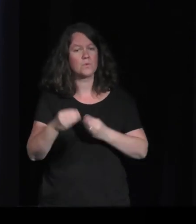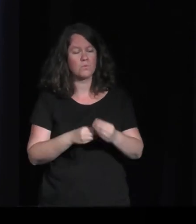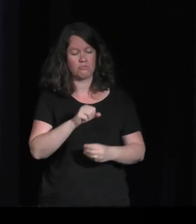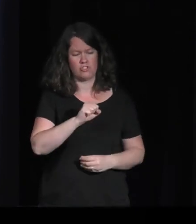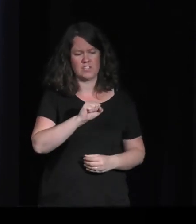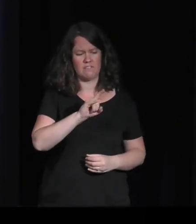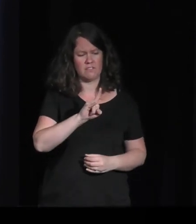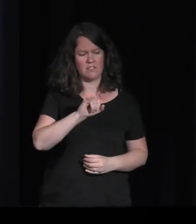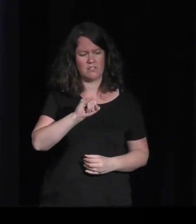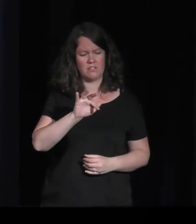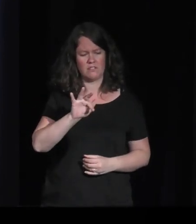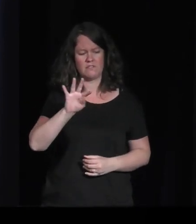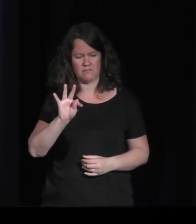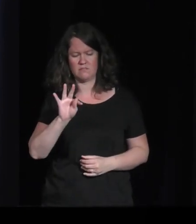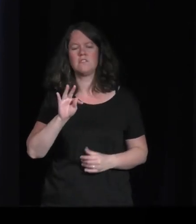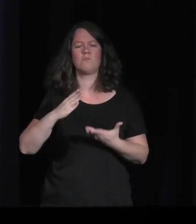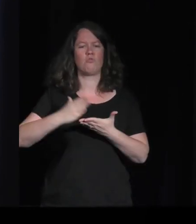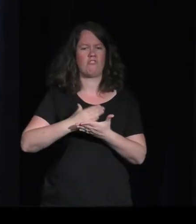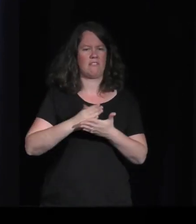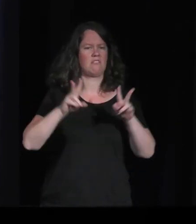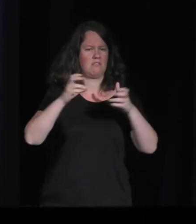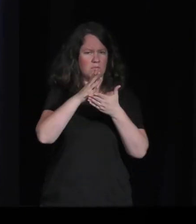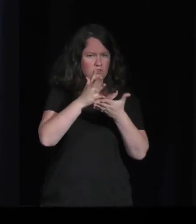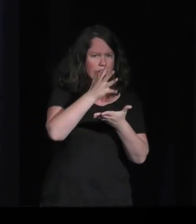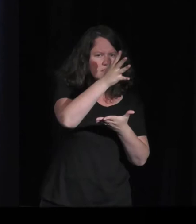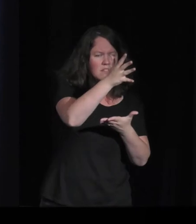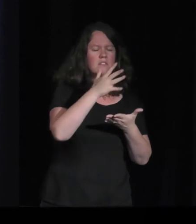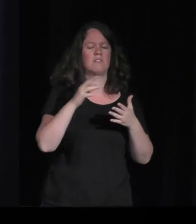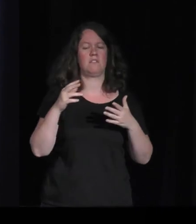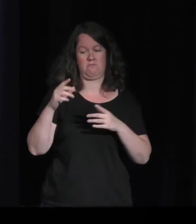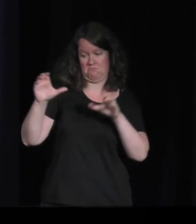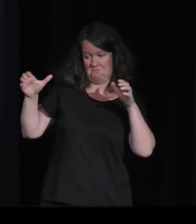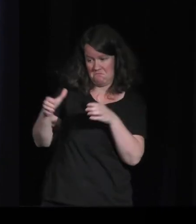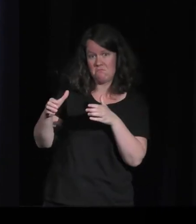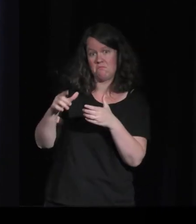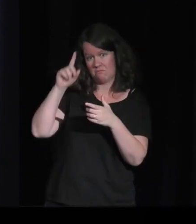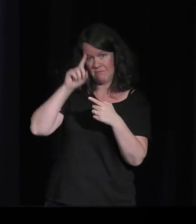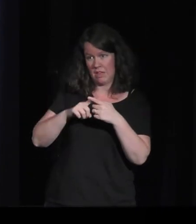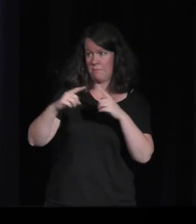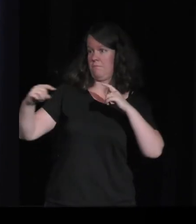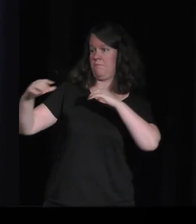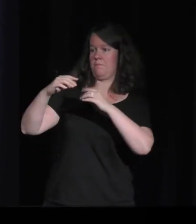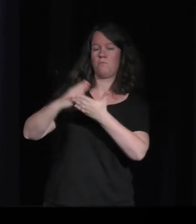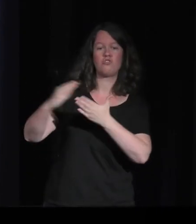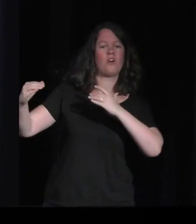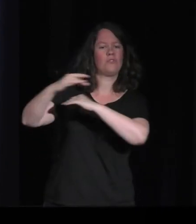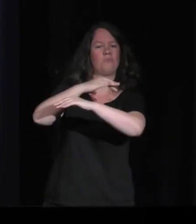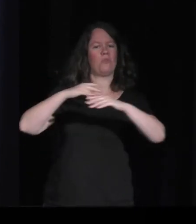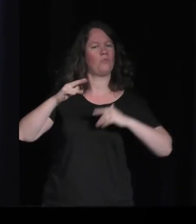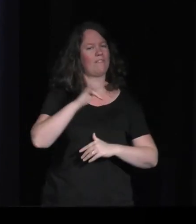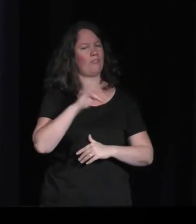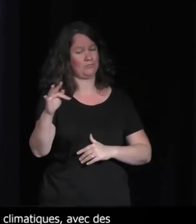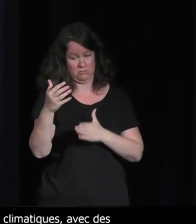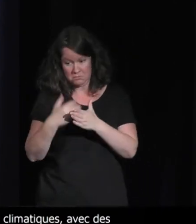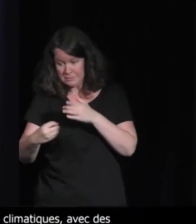qui est une assez grosse association de lobbying sur les enjeux environnementaux en France, a un groupe culture et qui a un groupe qui